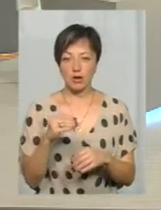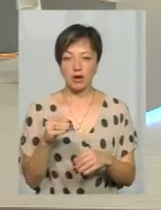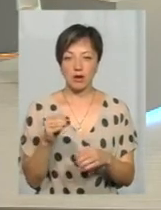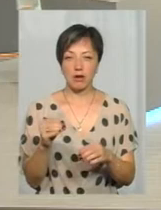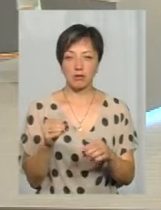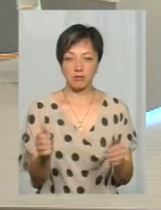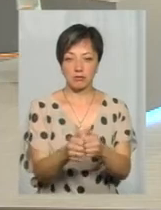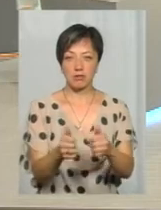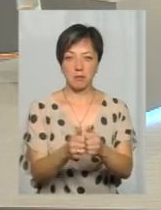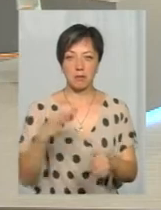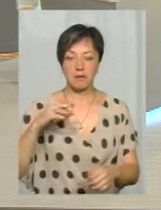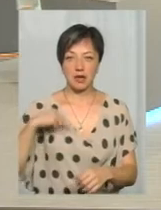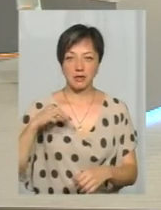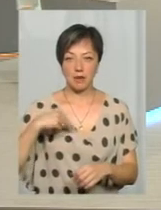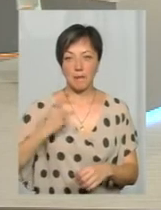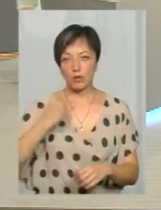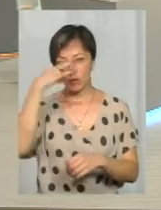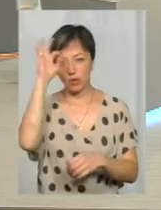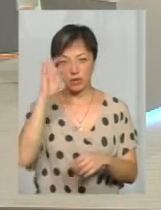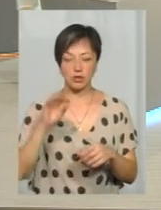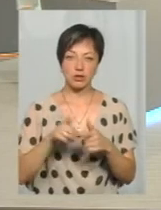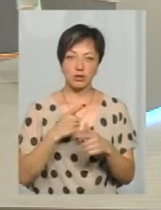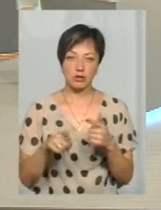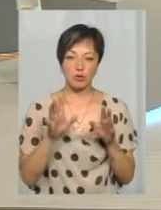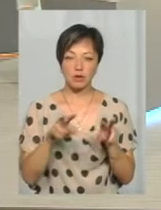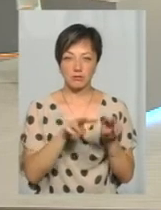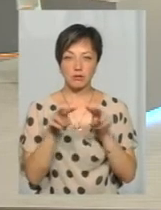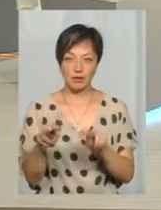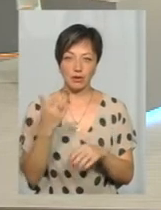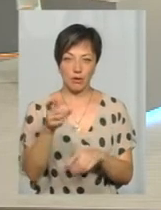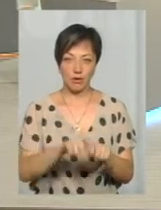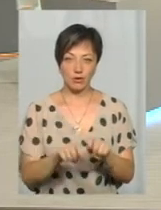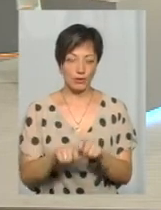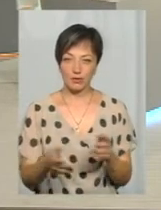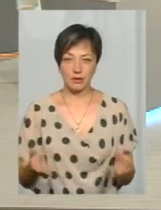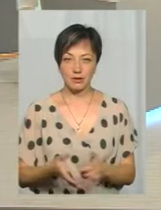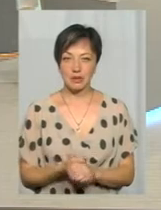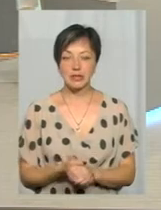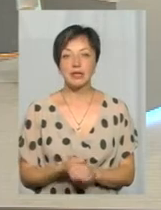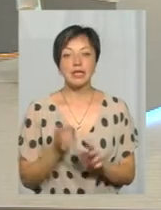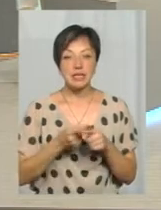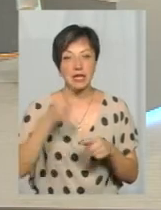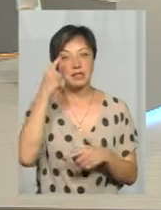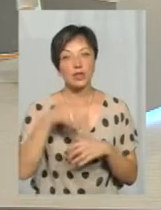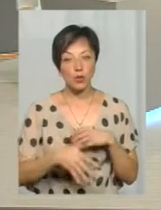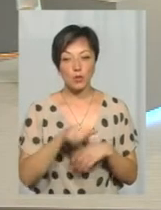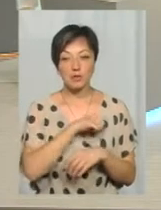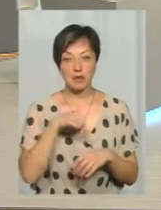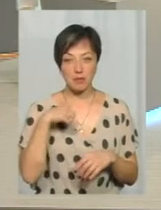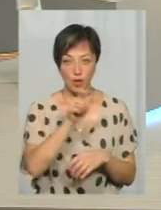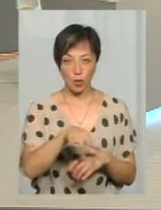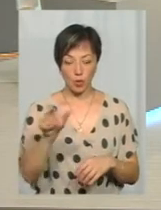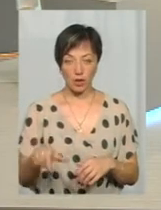поставити працівника, там, патрульну поліцію, чи працівника поліції, який буде безпосередньо його контролювати. Тобто, це свідомість тих самих людей.